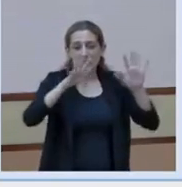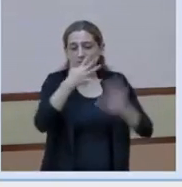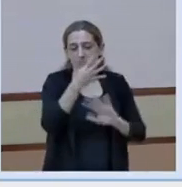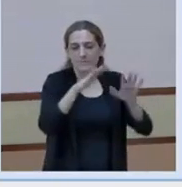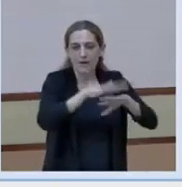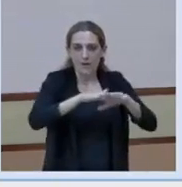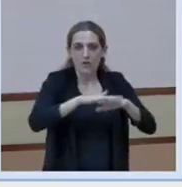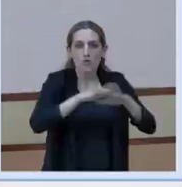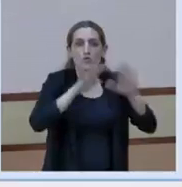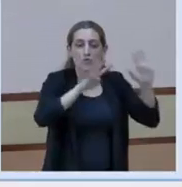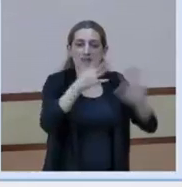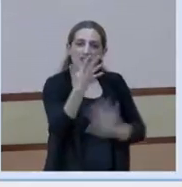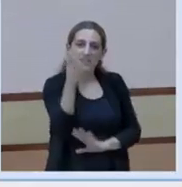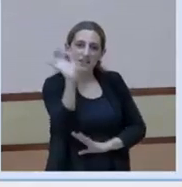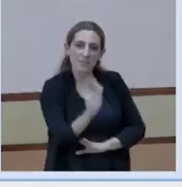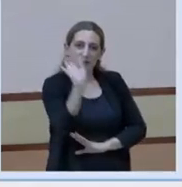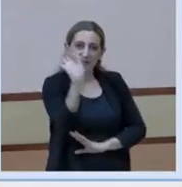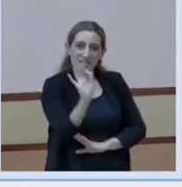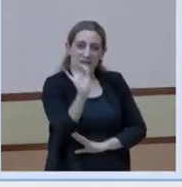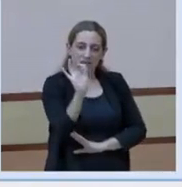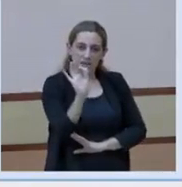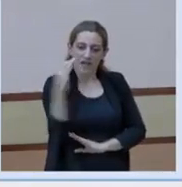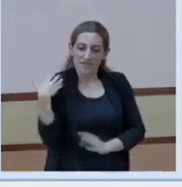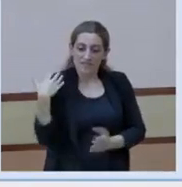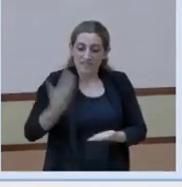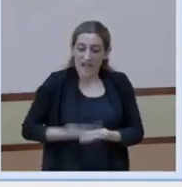fins a aquest...